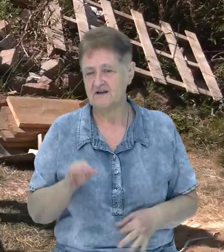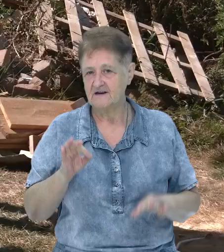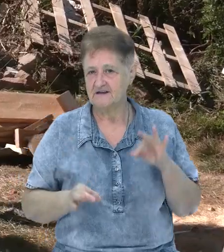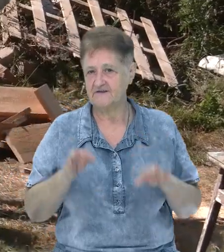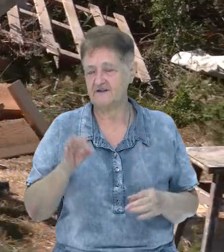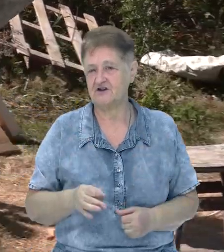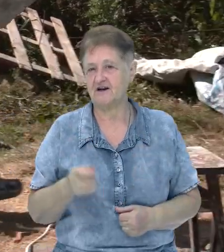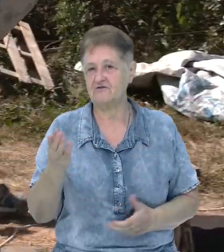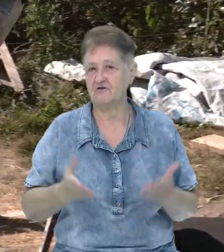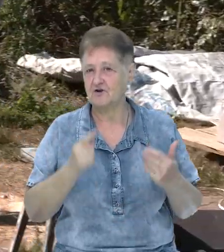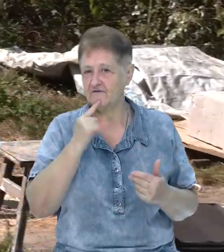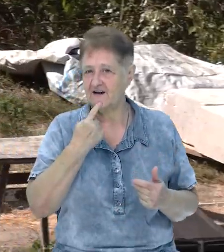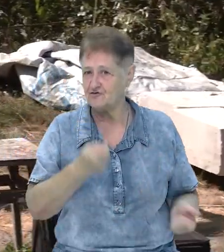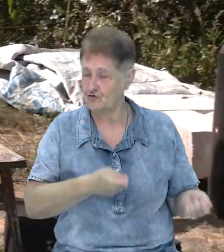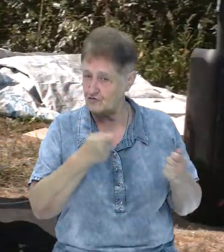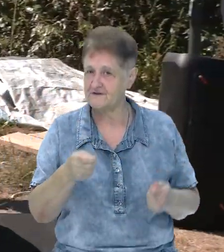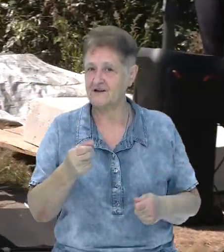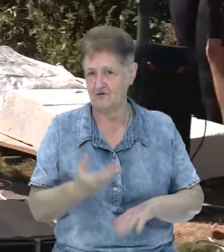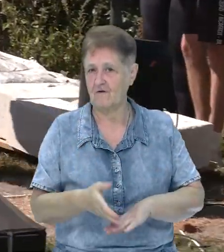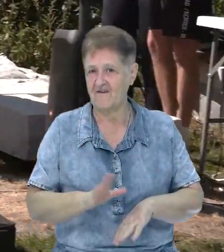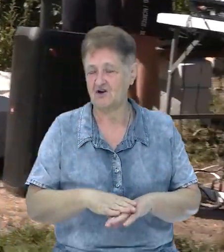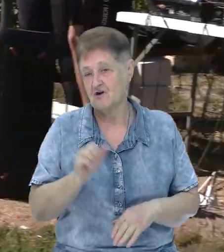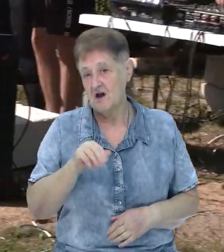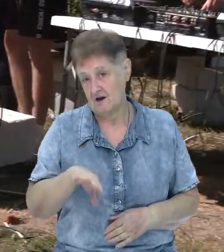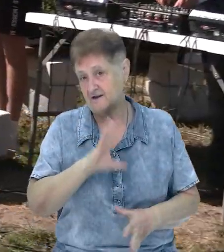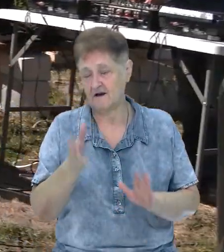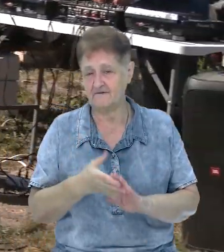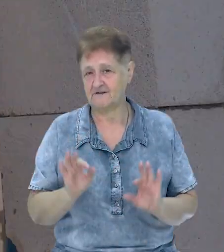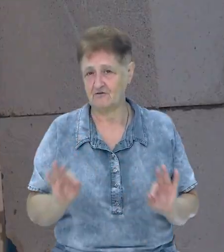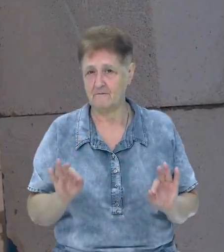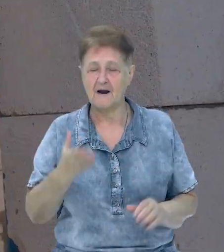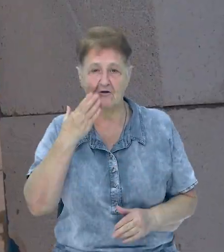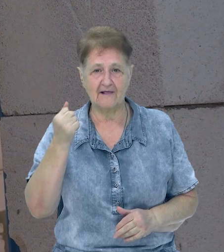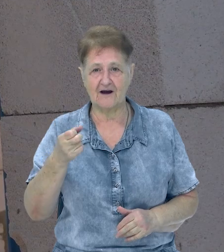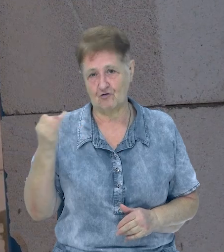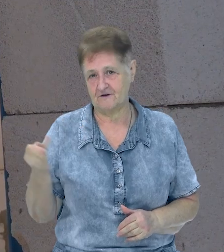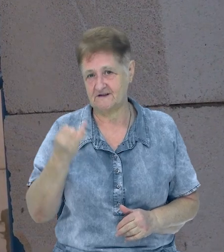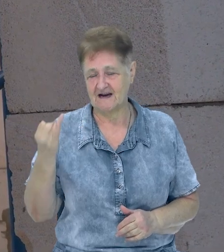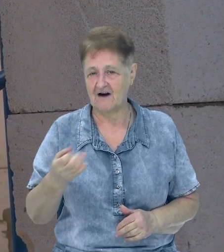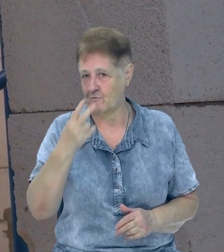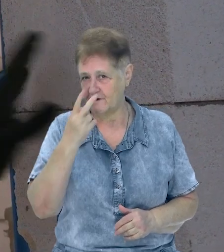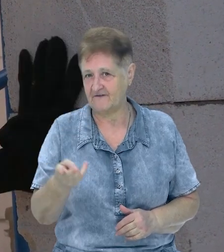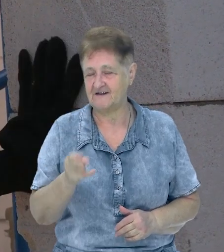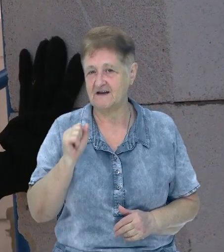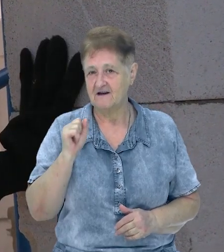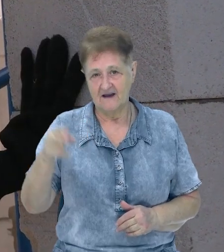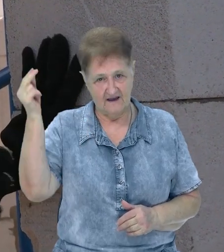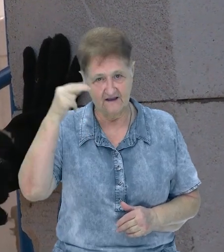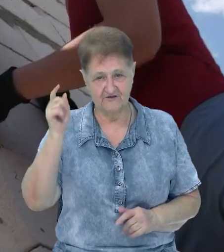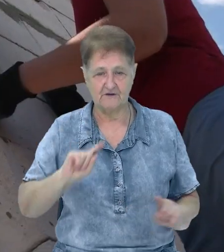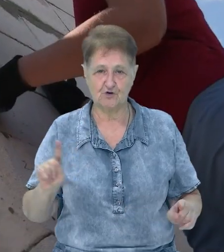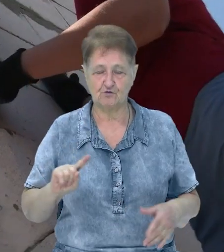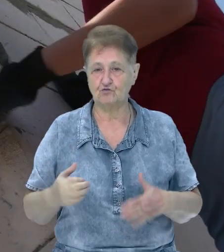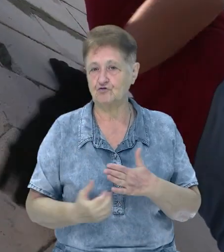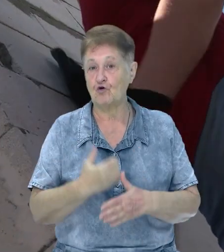якщо щось носити в важке, то це важко. А так все класно і легко, це цікаво. Мені цікаво подивитися, навчитися чомусь